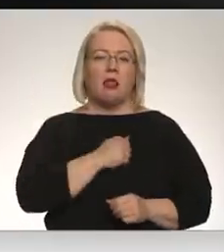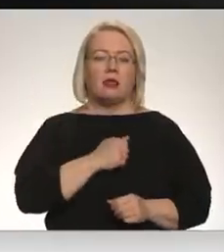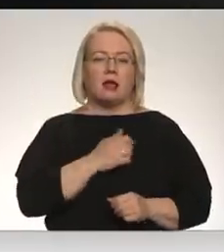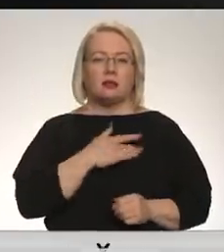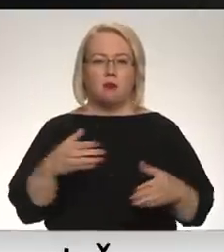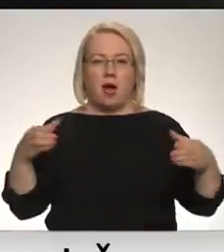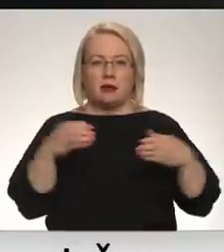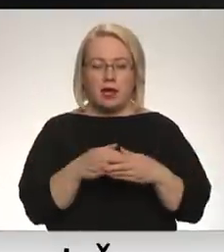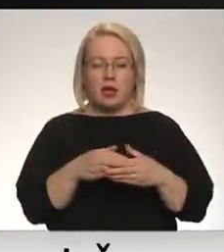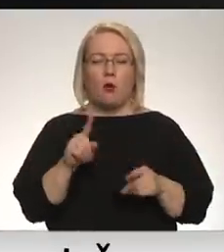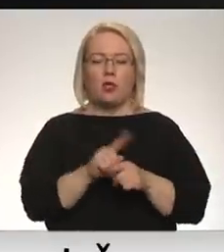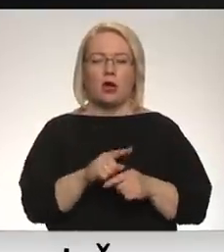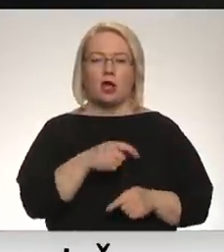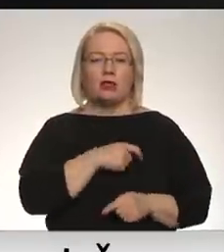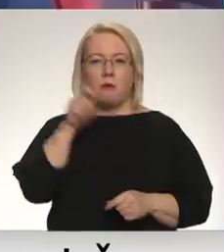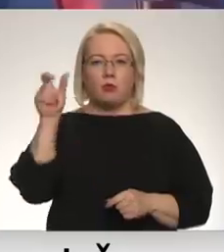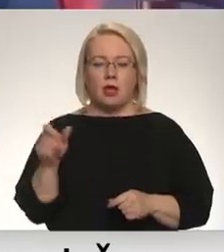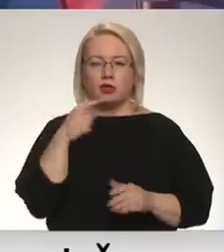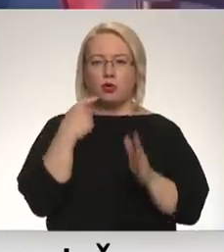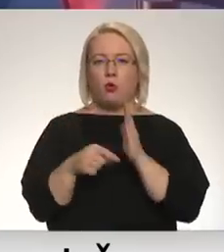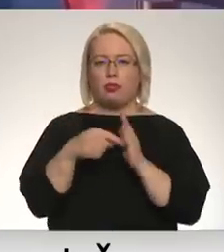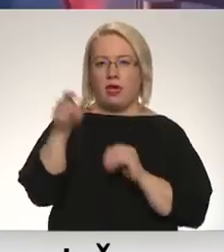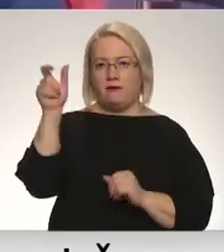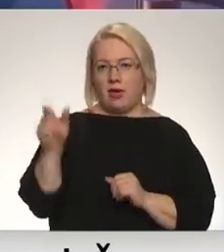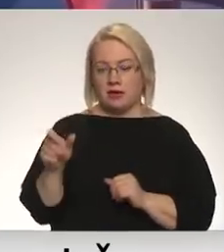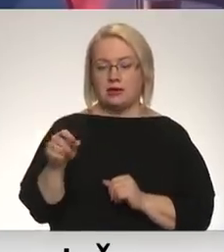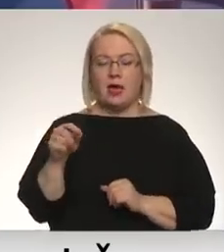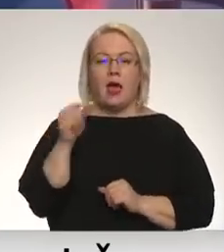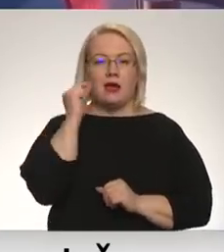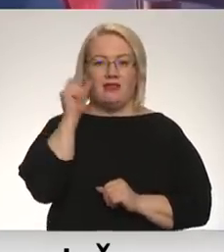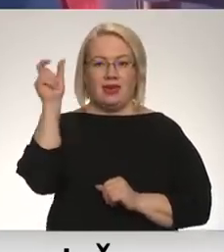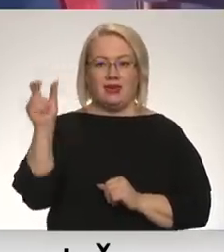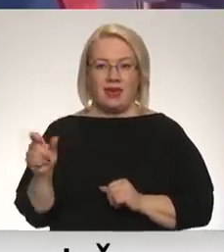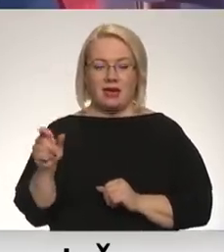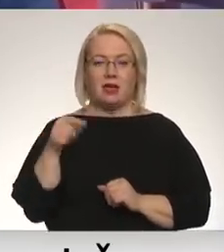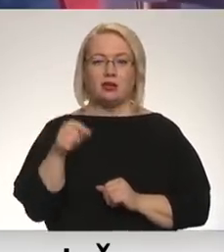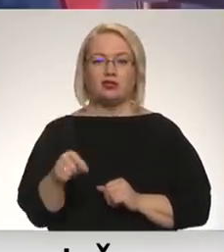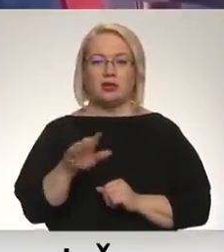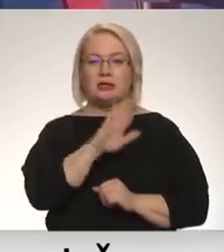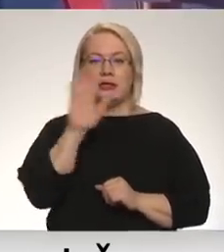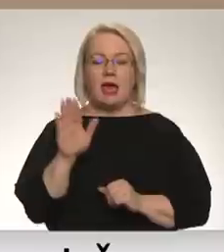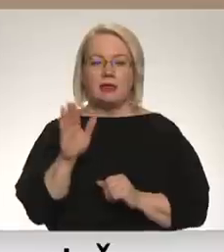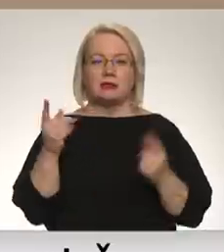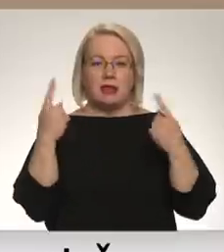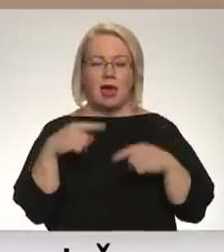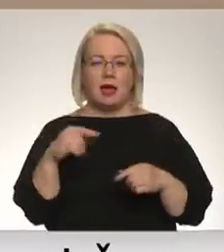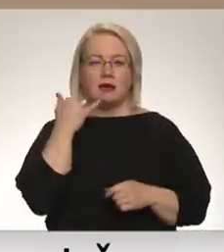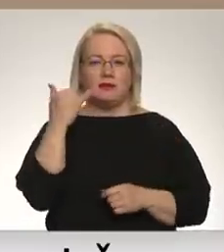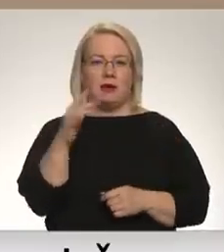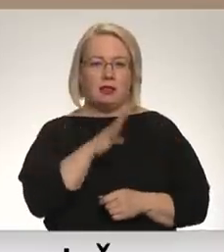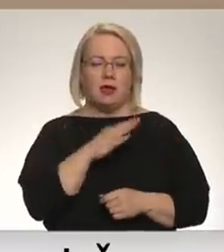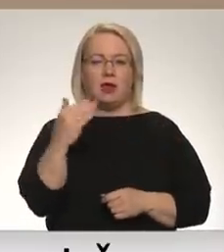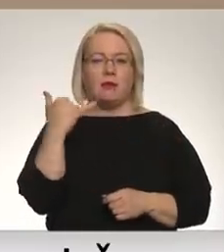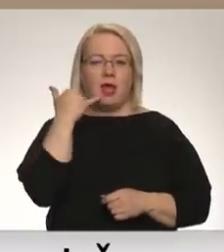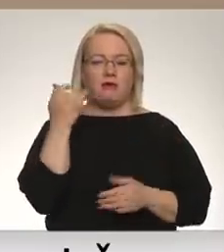bijušais Daugavpils domas deputāts ir nodevējis. Ar Aleksandru Iļģinu LRT Plus šīs dienas laikā neizdevās sazināties. Viņa telefons